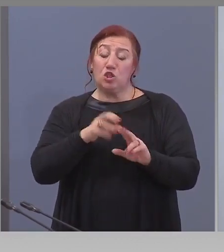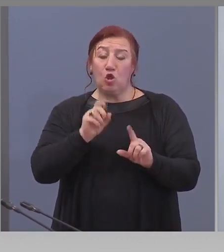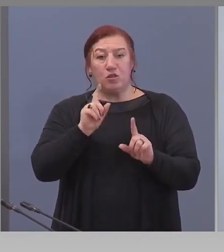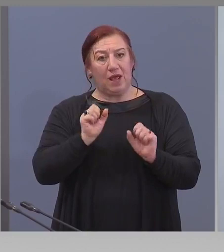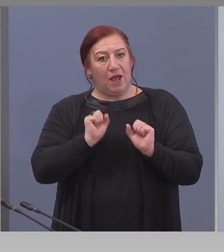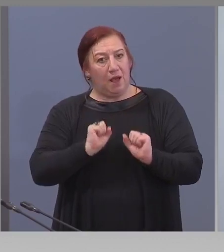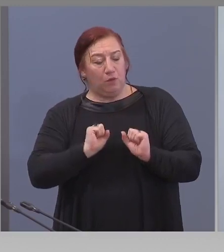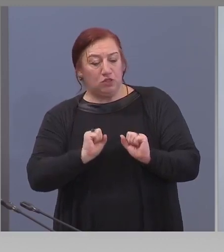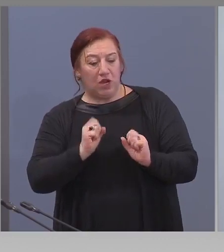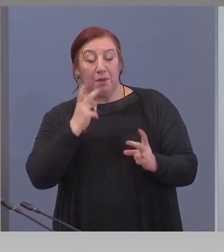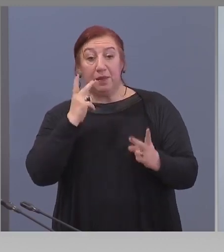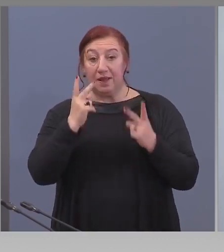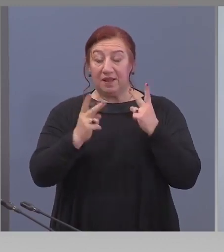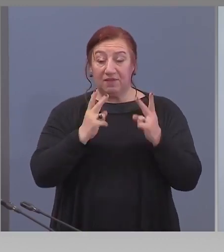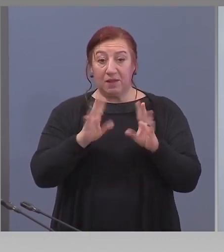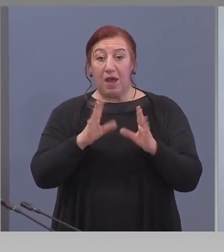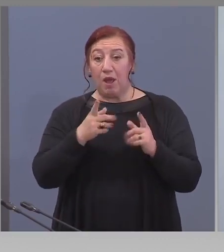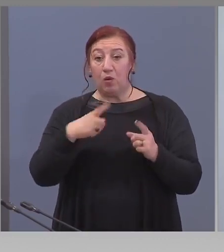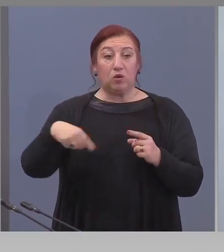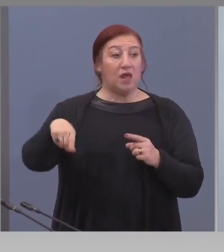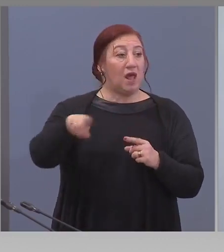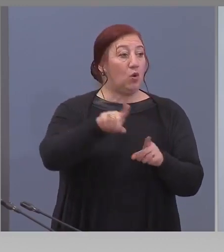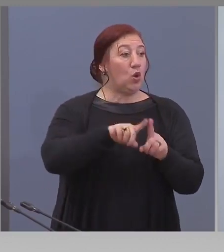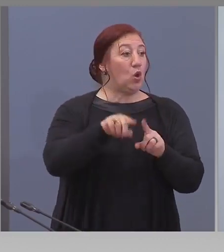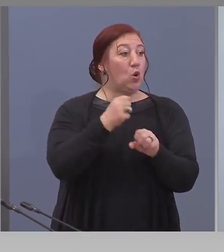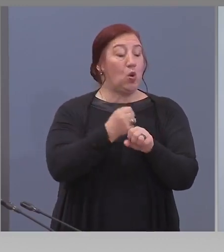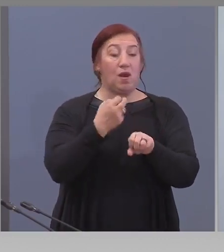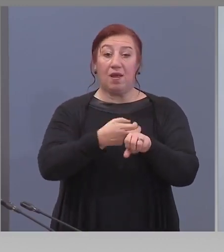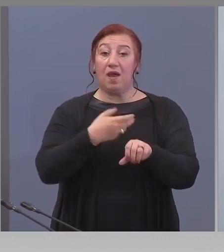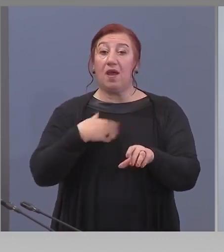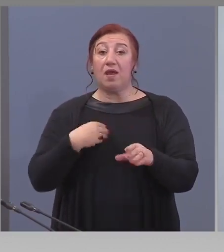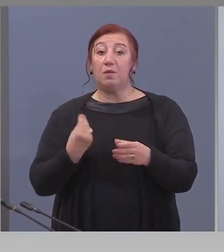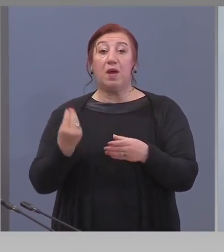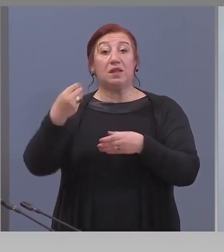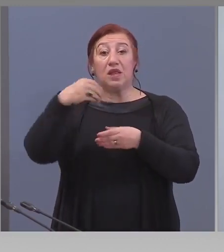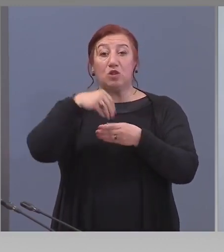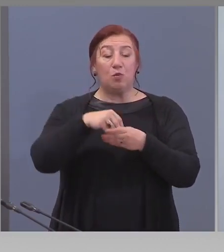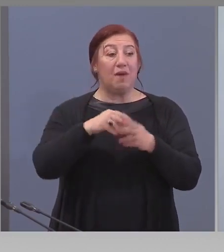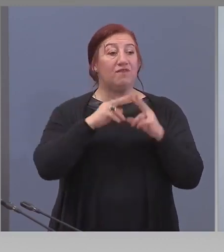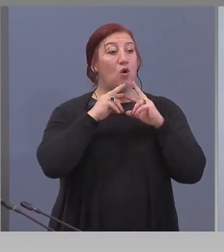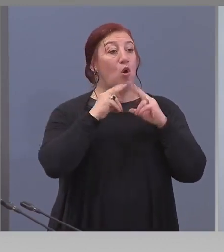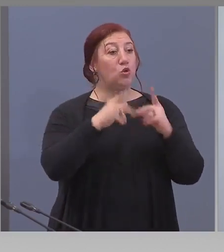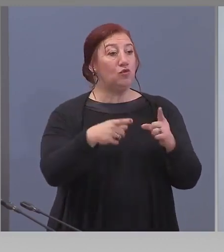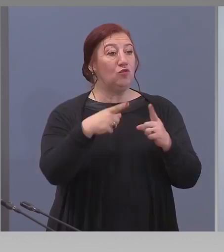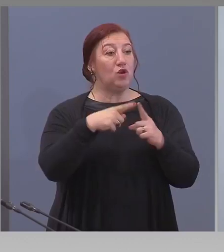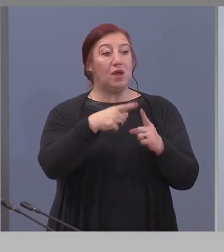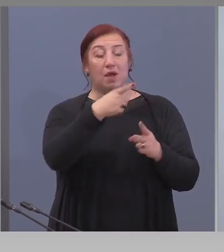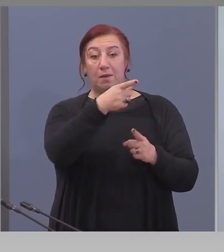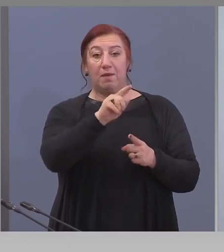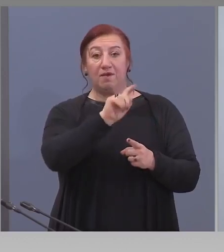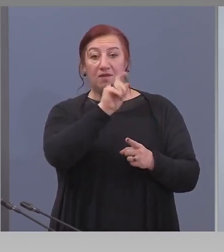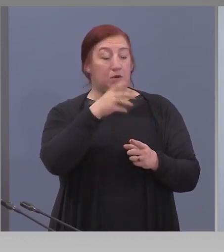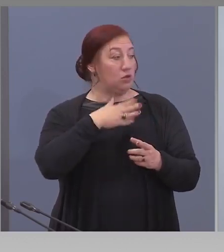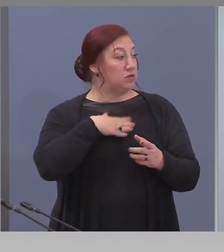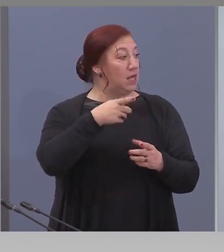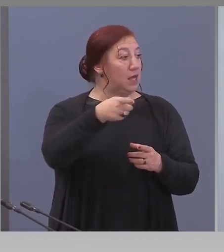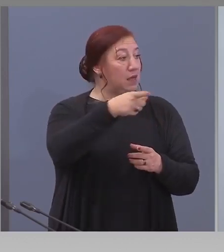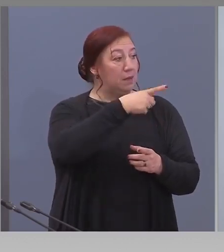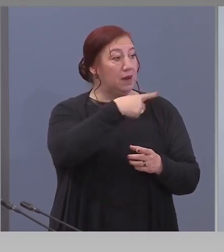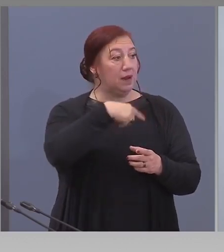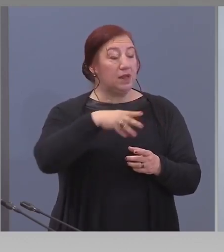Ако някой от колегите има да добави към въпроса на журналиста. Има ли някой?